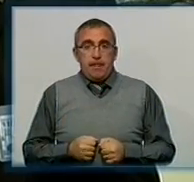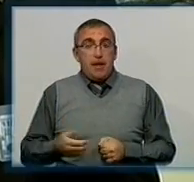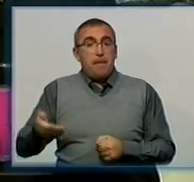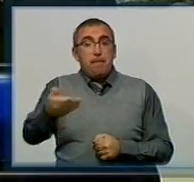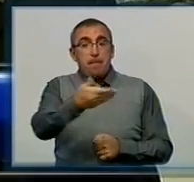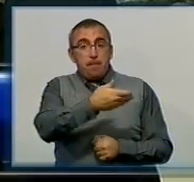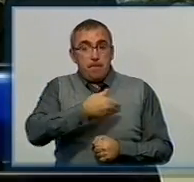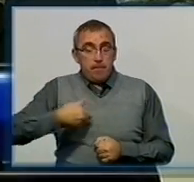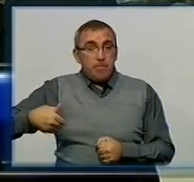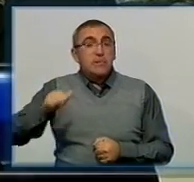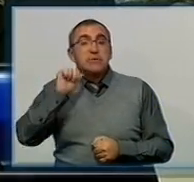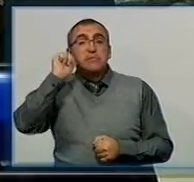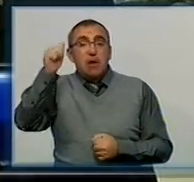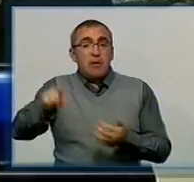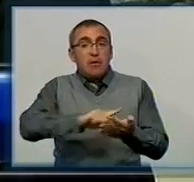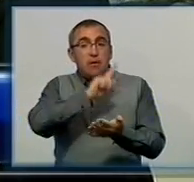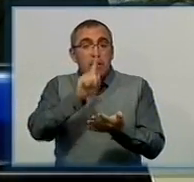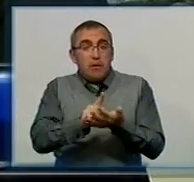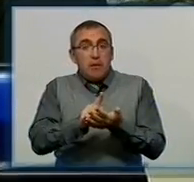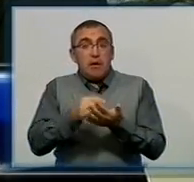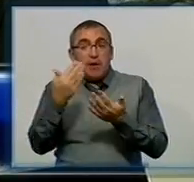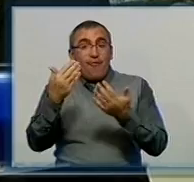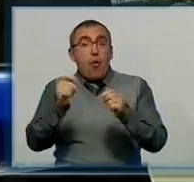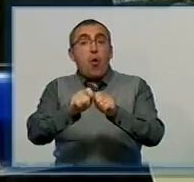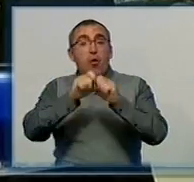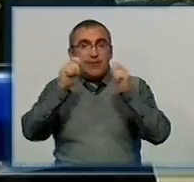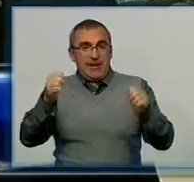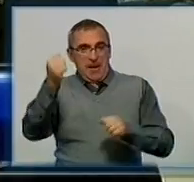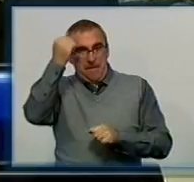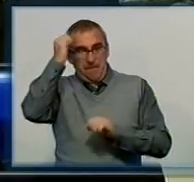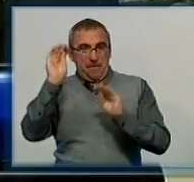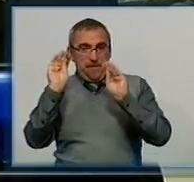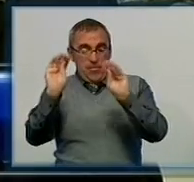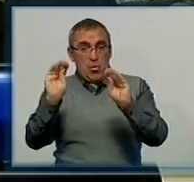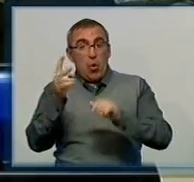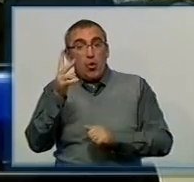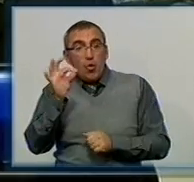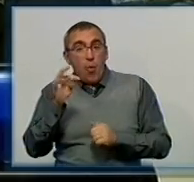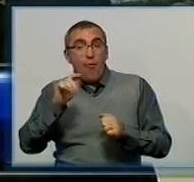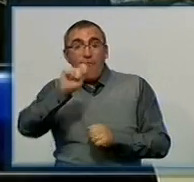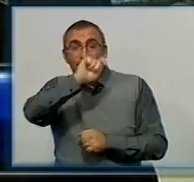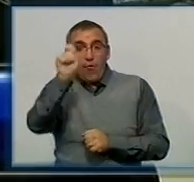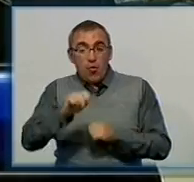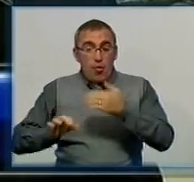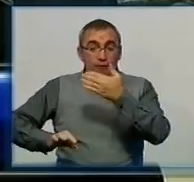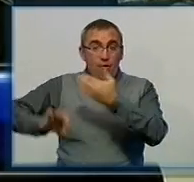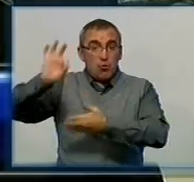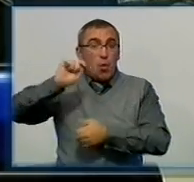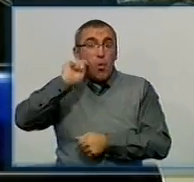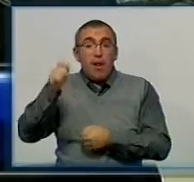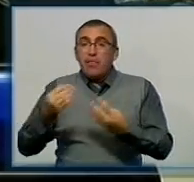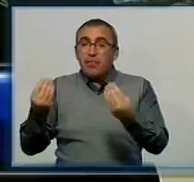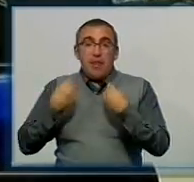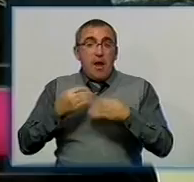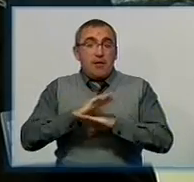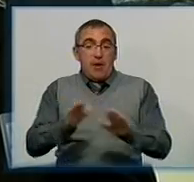Ми завтра повинні були його відкрити, цей пам'ятник. Але війна на Восток і Україна не дала